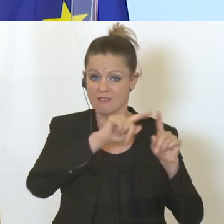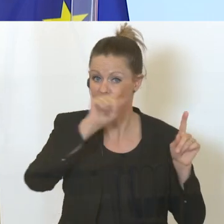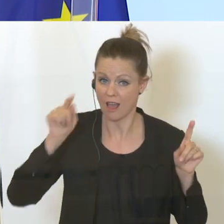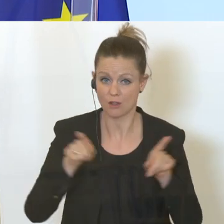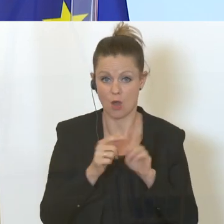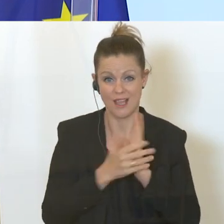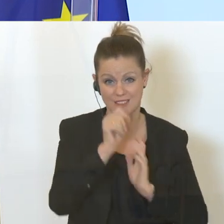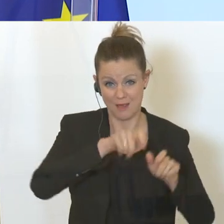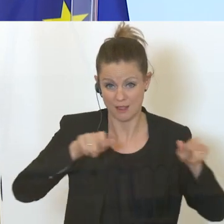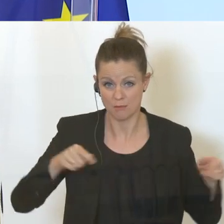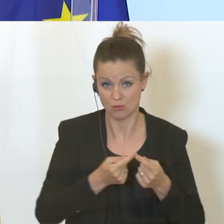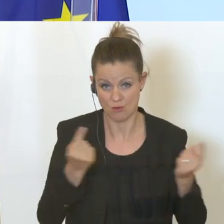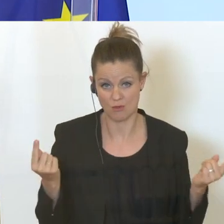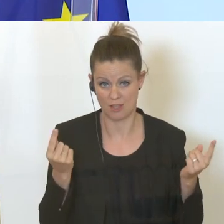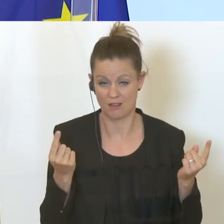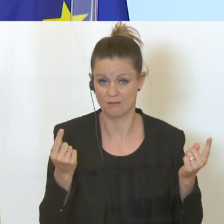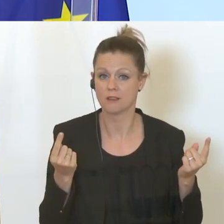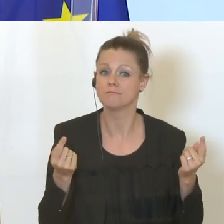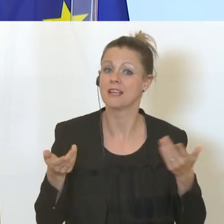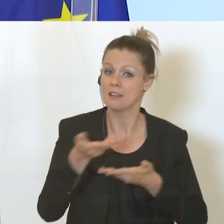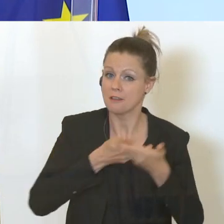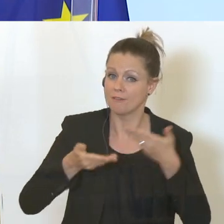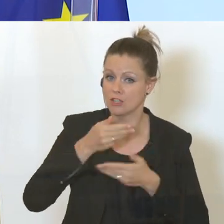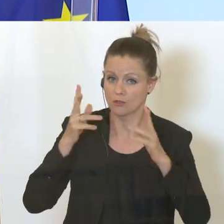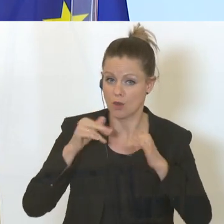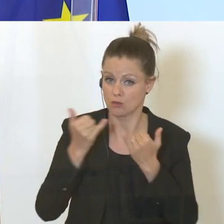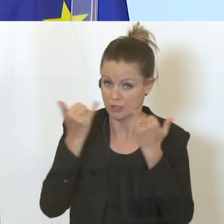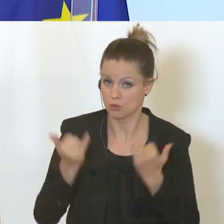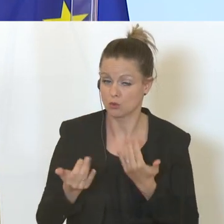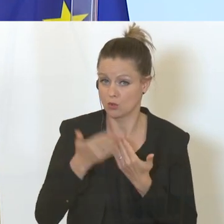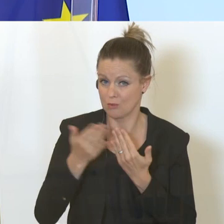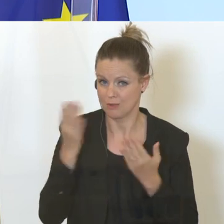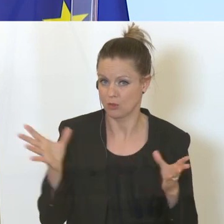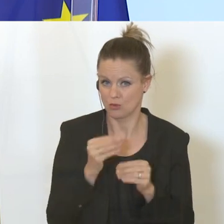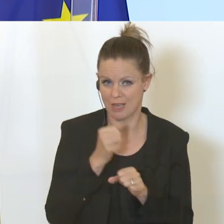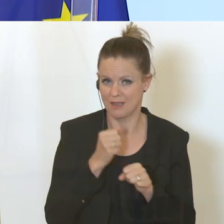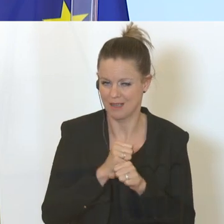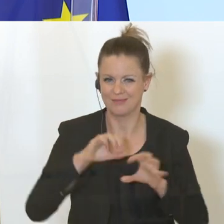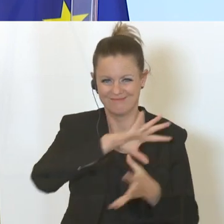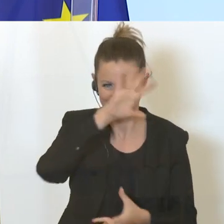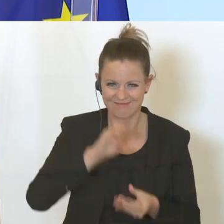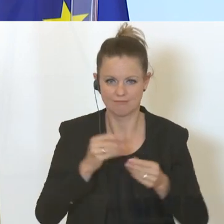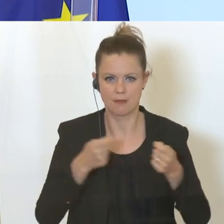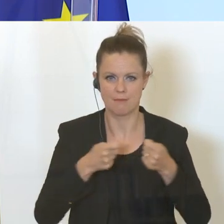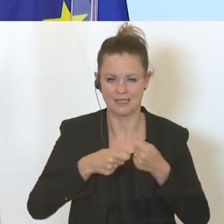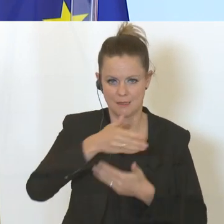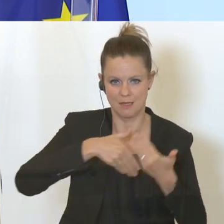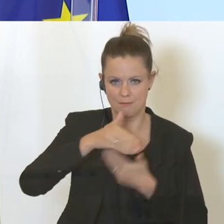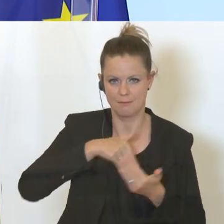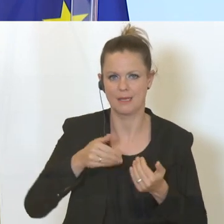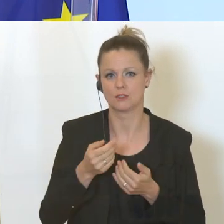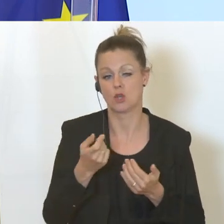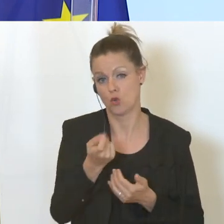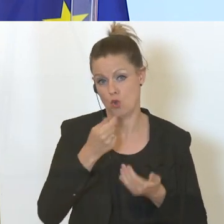Expertinnen und Experten auch aus den Wirtschaftsforschungsinstituten arbeiten und hier einen gesamten Maßnahmenmix demnächst auch präsentieren.